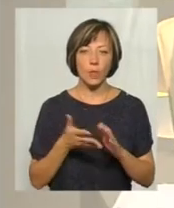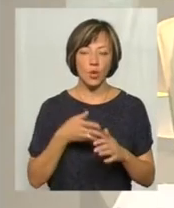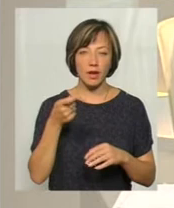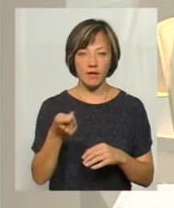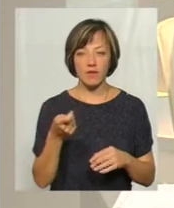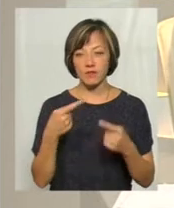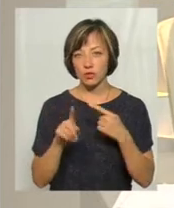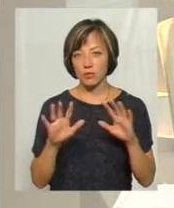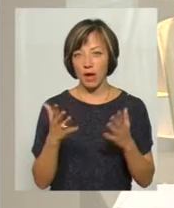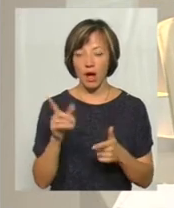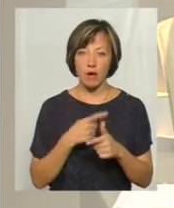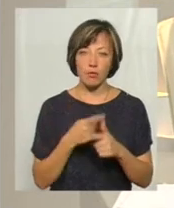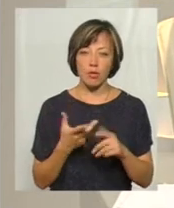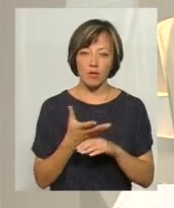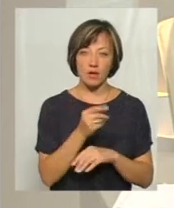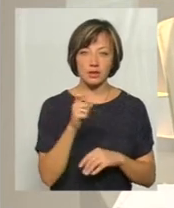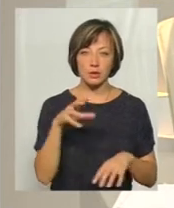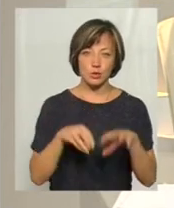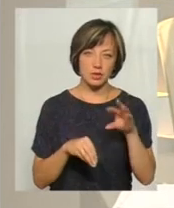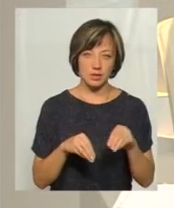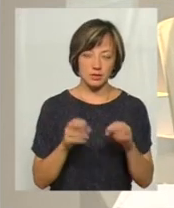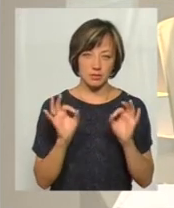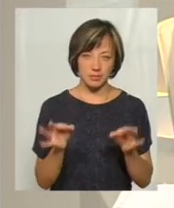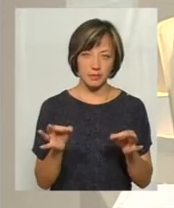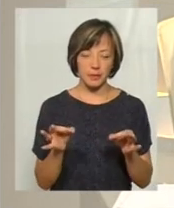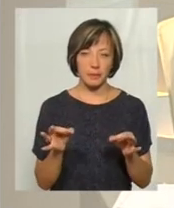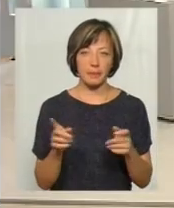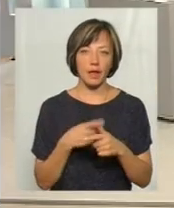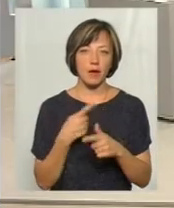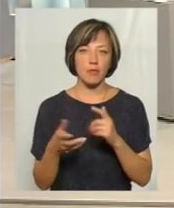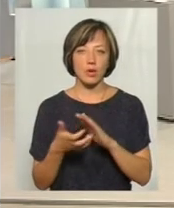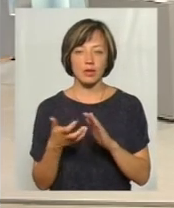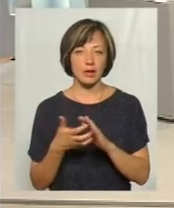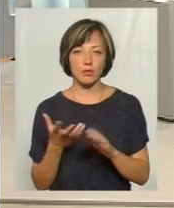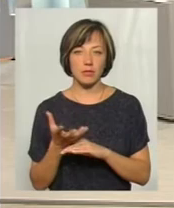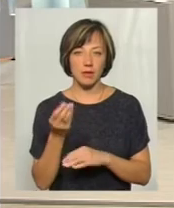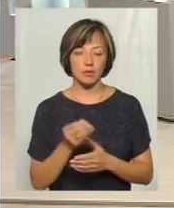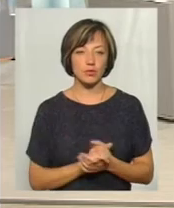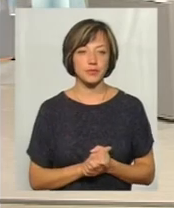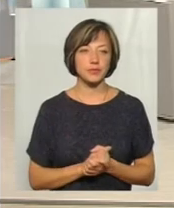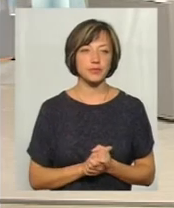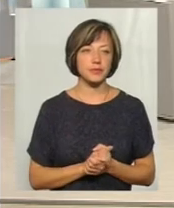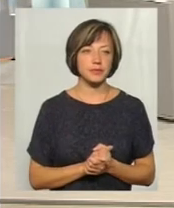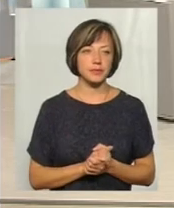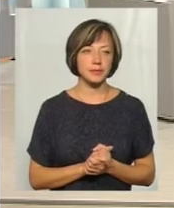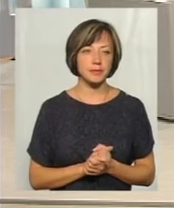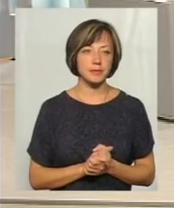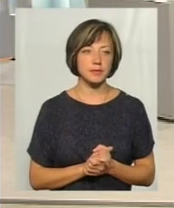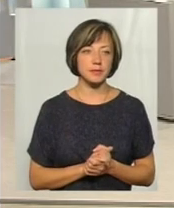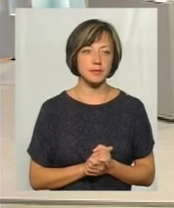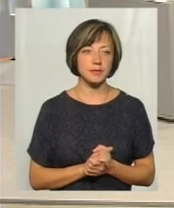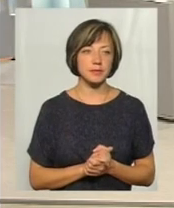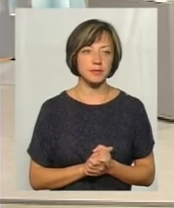В іншому випадку або він платить за сусіда. Або не доплачує. Скажіть, будь ласка,